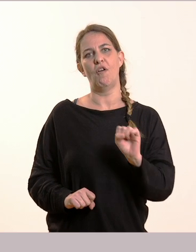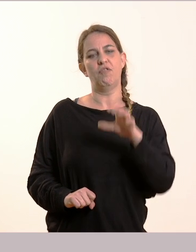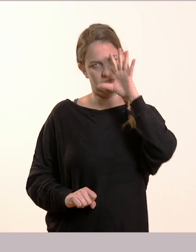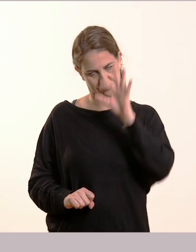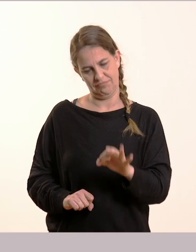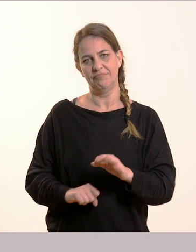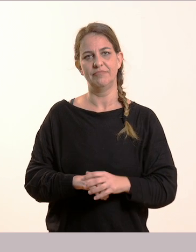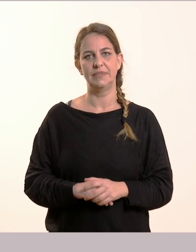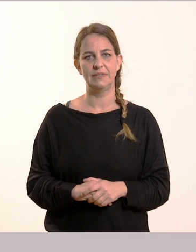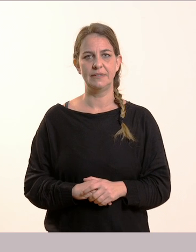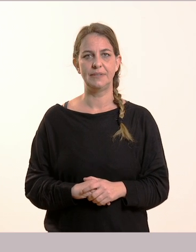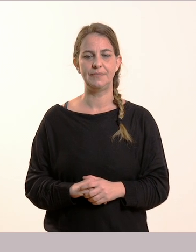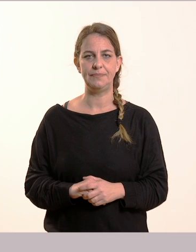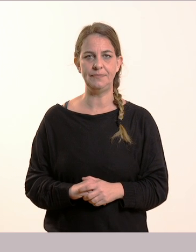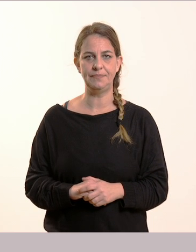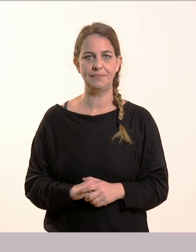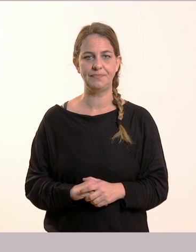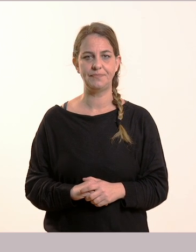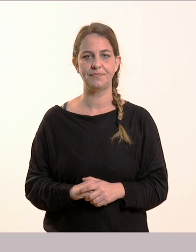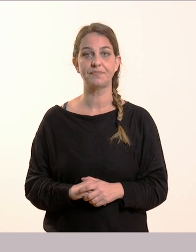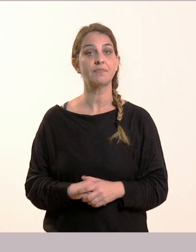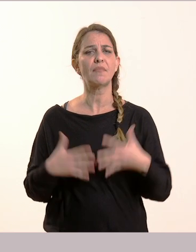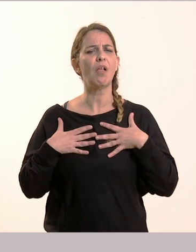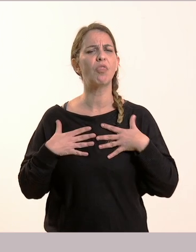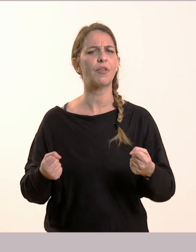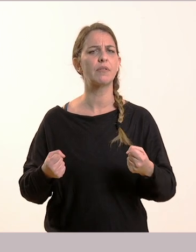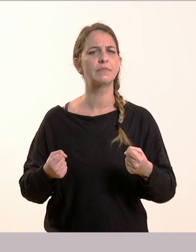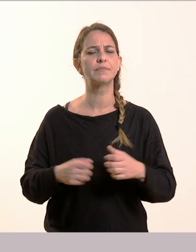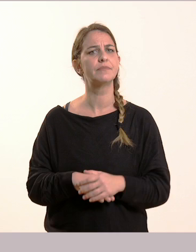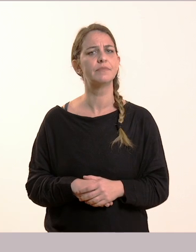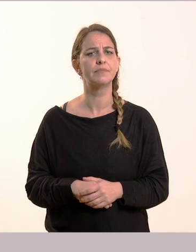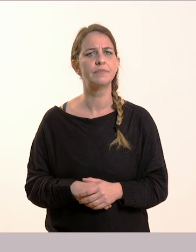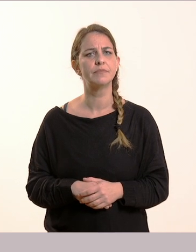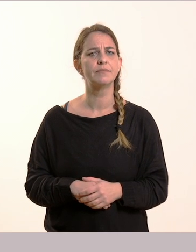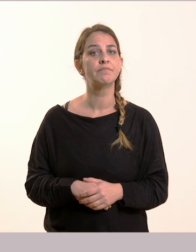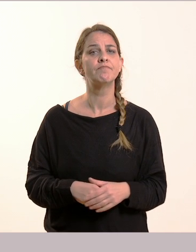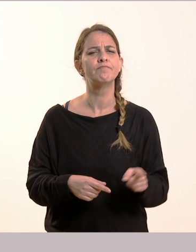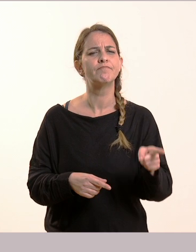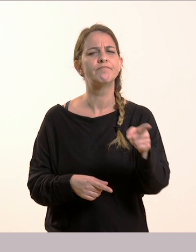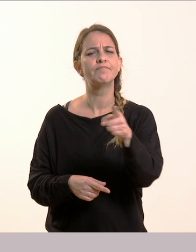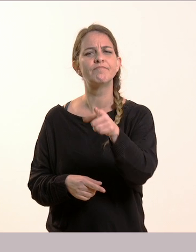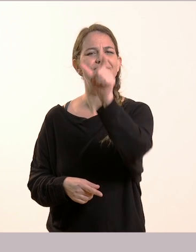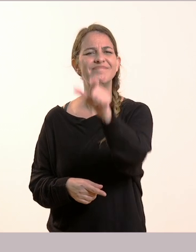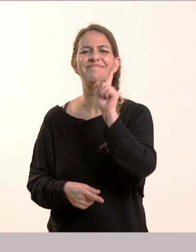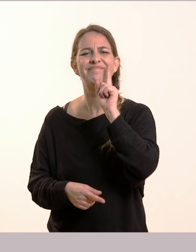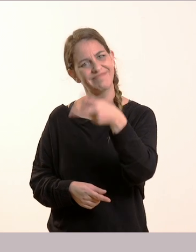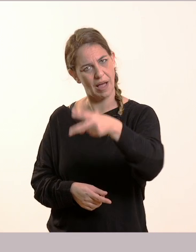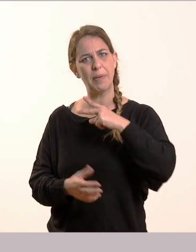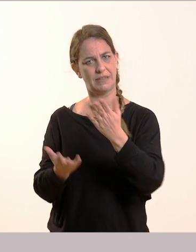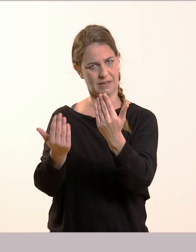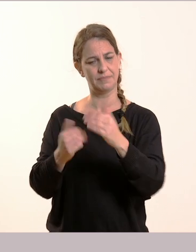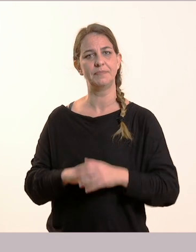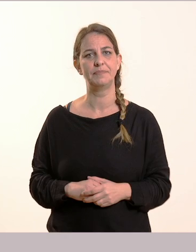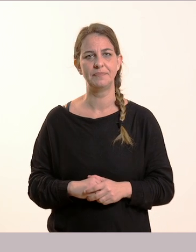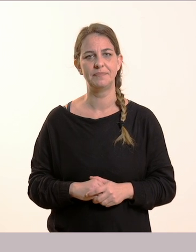συνέστημα του φόβου. Θυμώ. Για να μας πει τώρα η νεφέλη. Σε ακούω νεφελάκι μου. Για